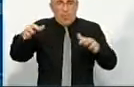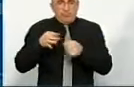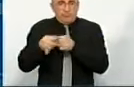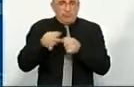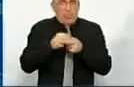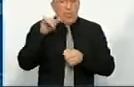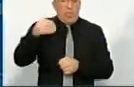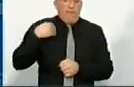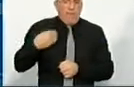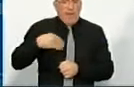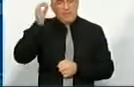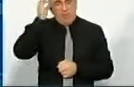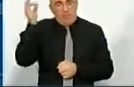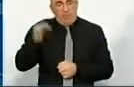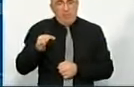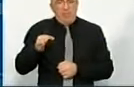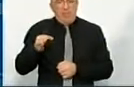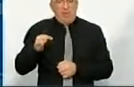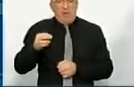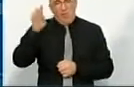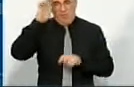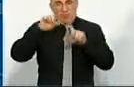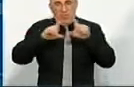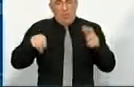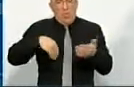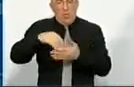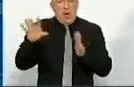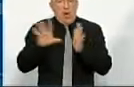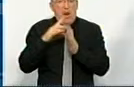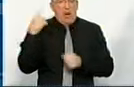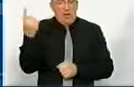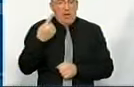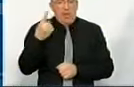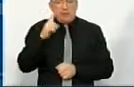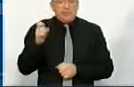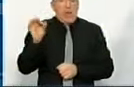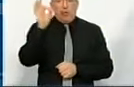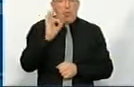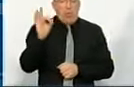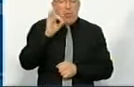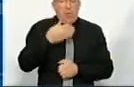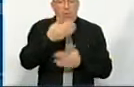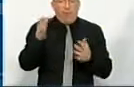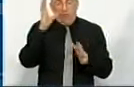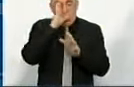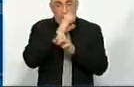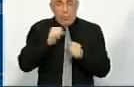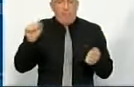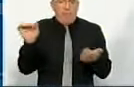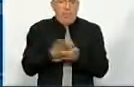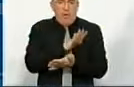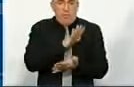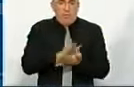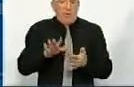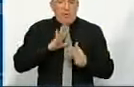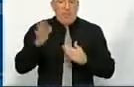знаєте, що у Франції, Німеччини муніципалітети купляють електроенергію за ноль. Їм вночі, безкоштовно,